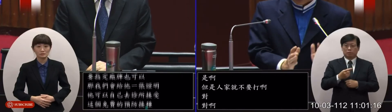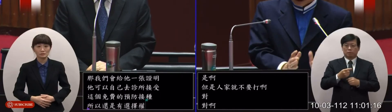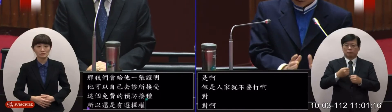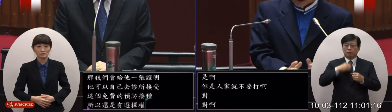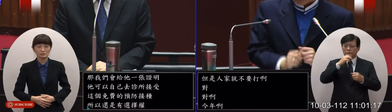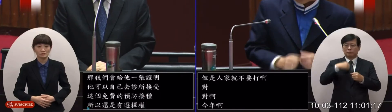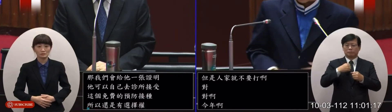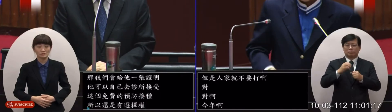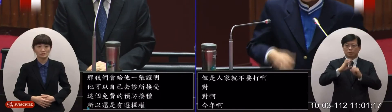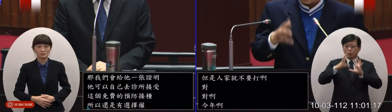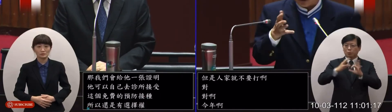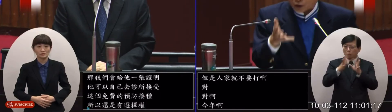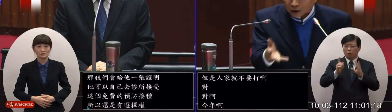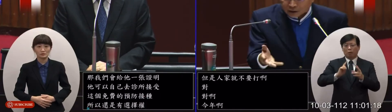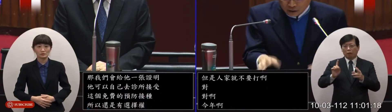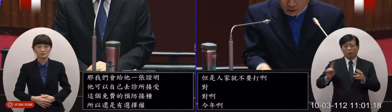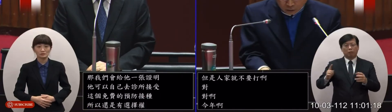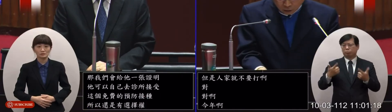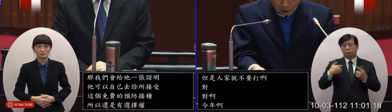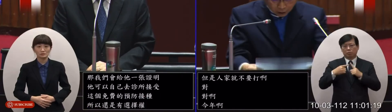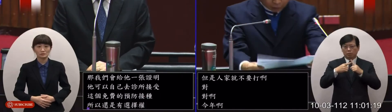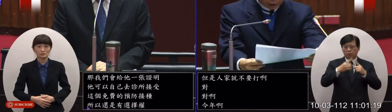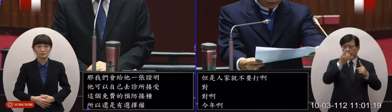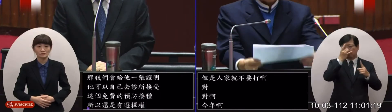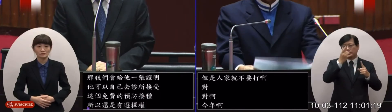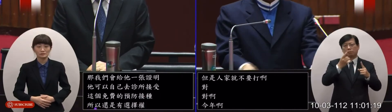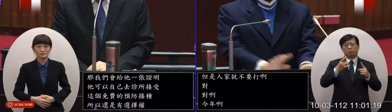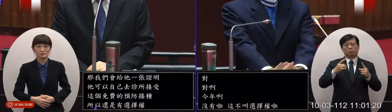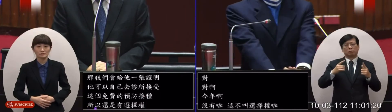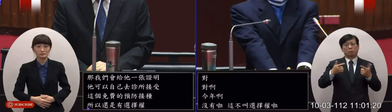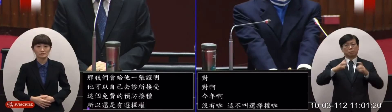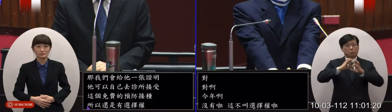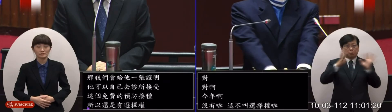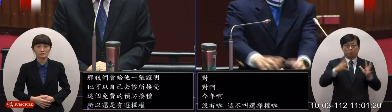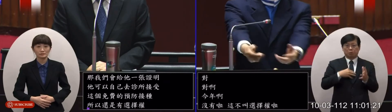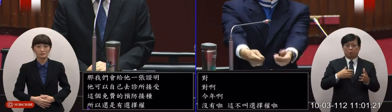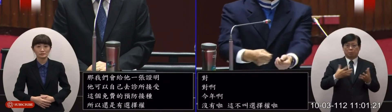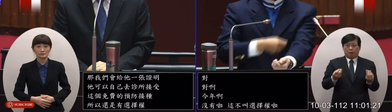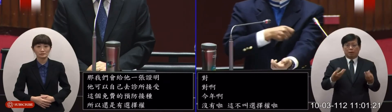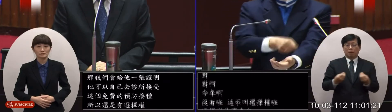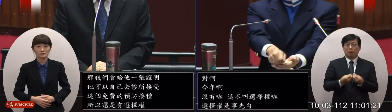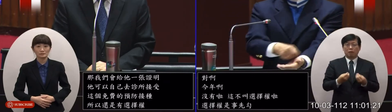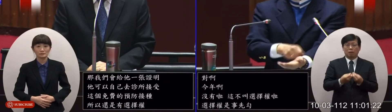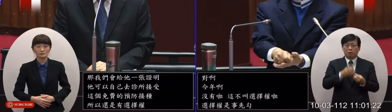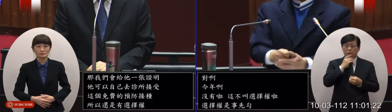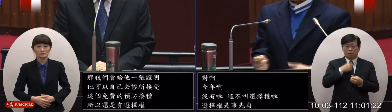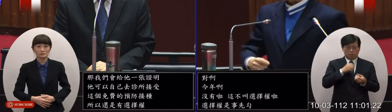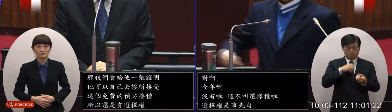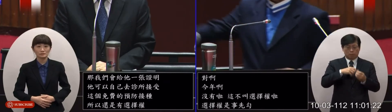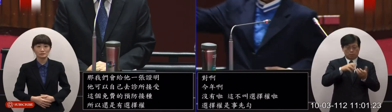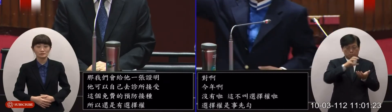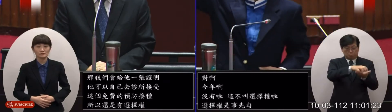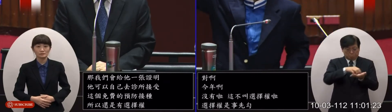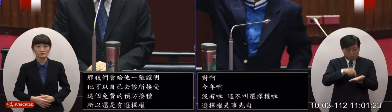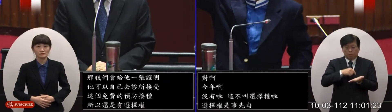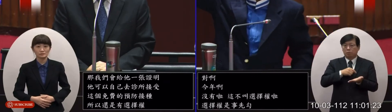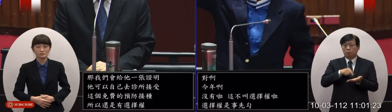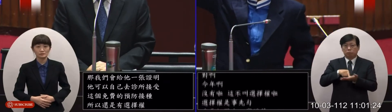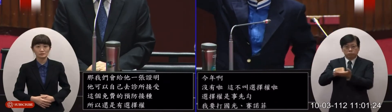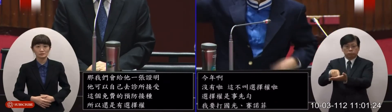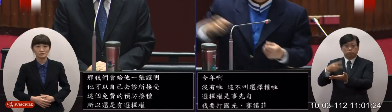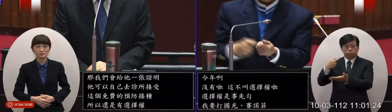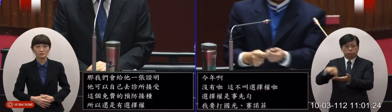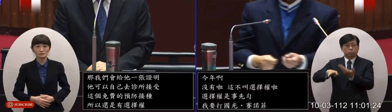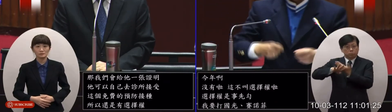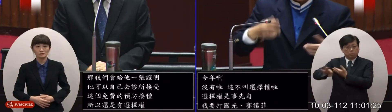這四線的選擇權你就去了才知道說唉唷我國光白白他給了一張證明我才拿去去外